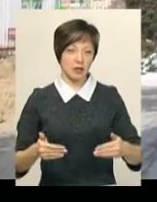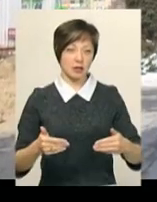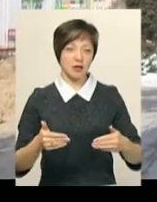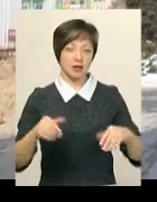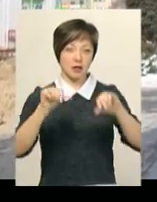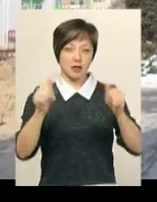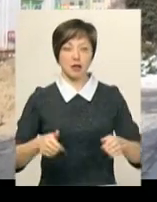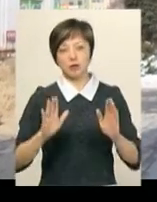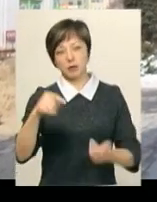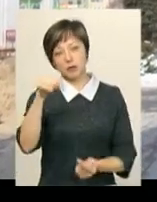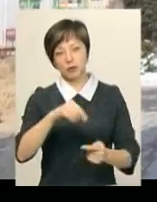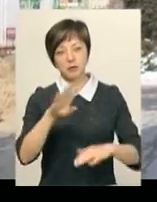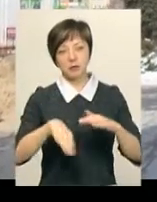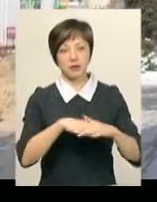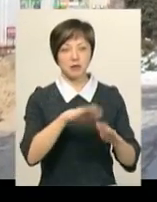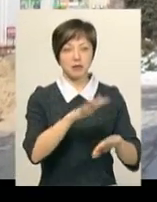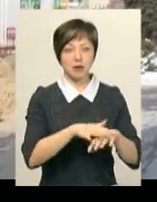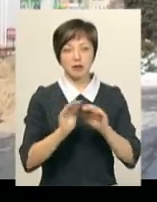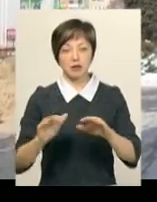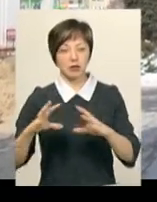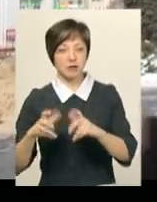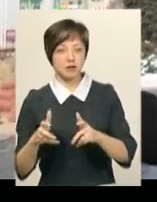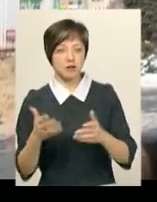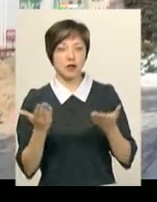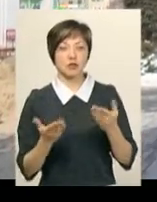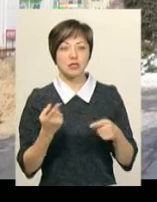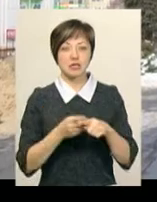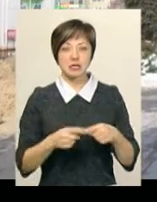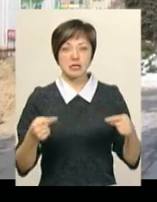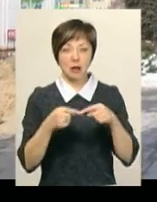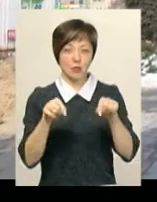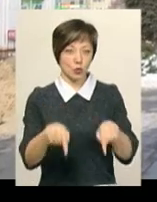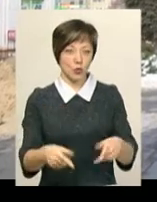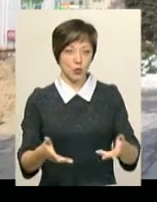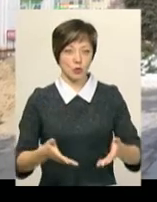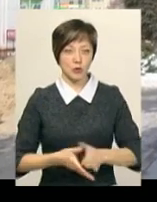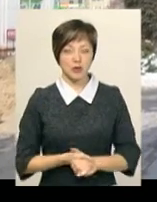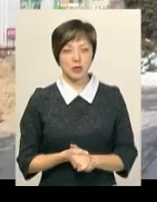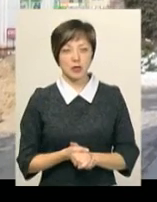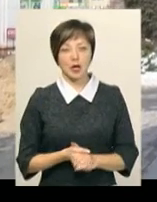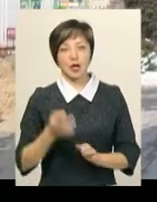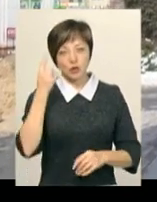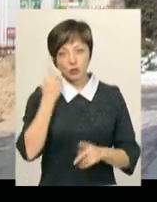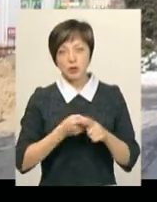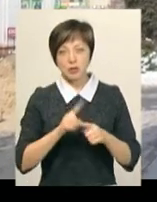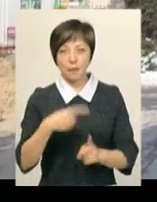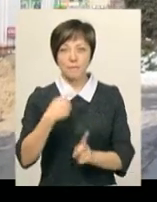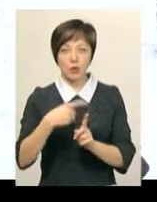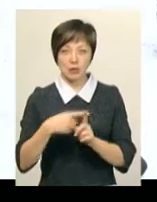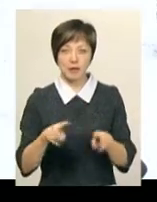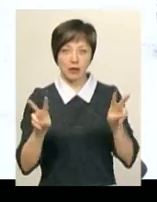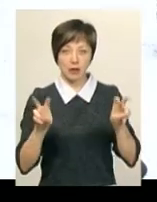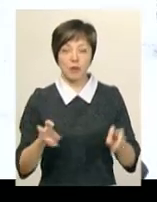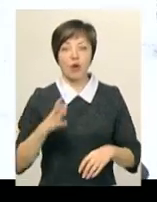і, навіть, що і під банк буде, і під дитячий світ, якщо це буде саме тут він. Я думаю, що це позитивна тема.